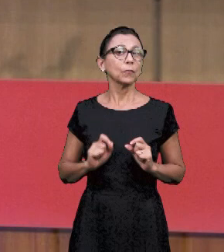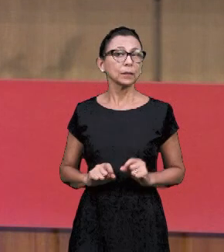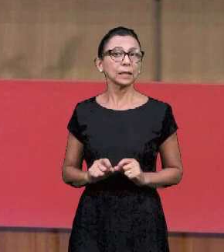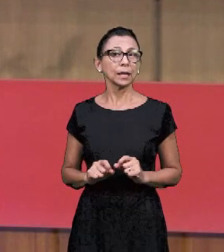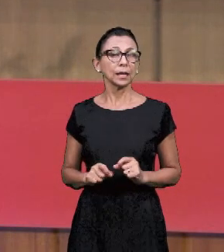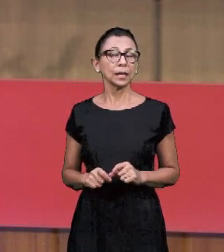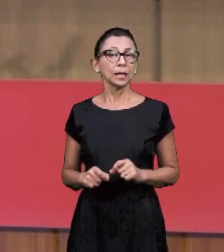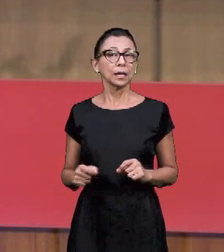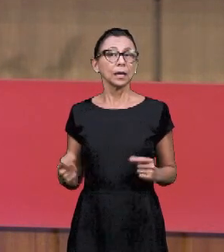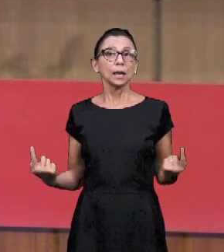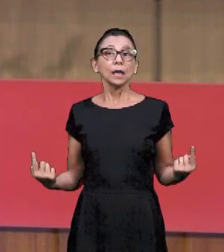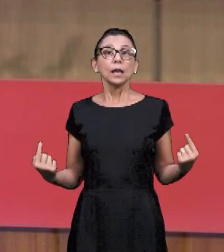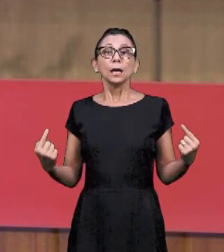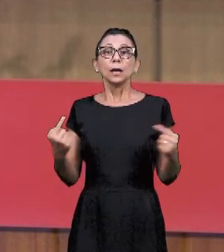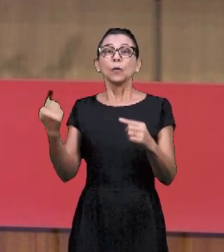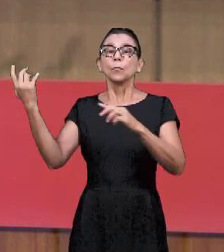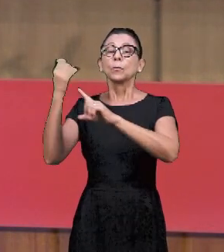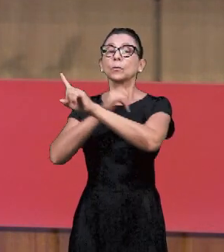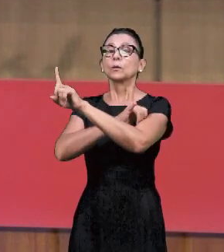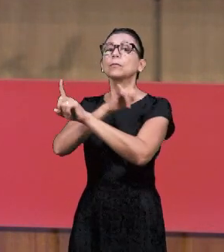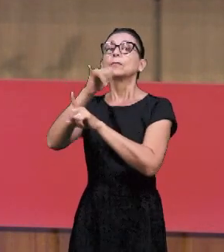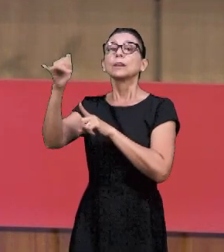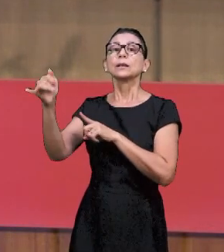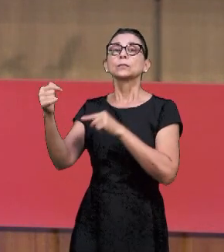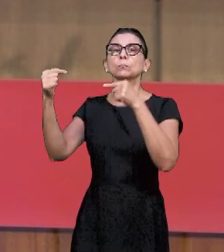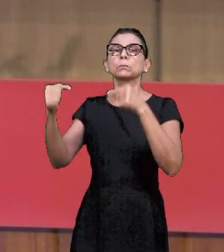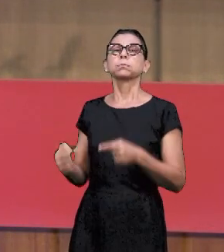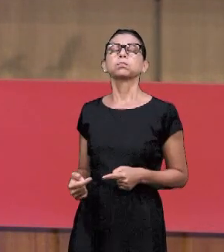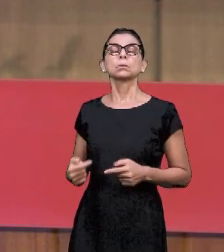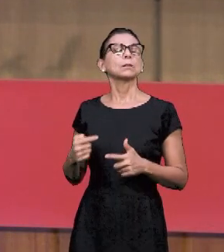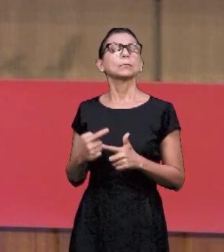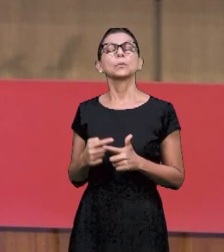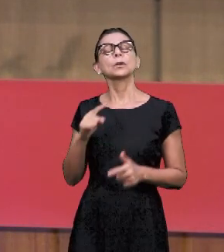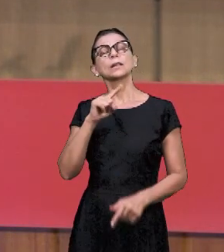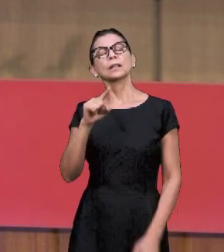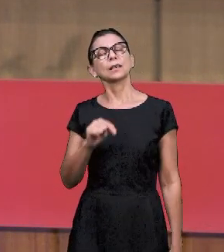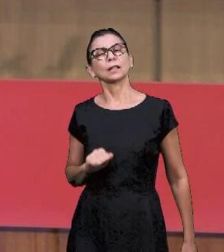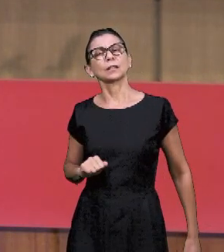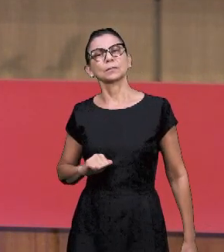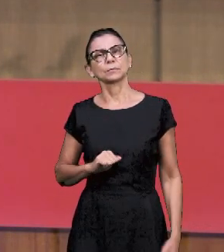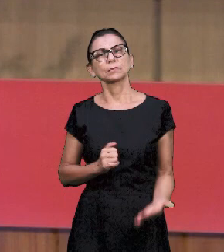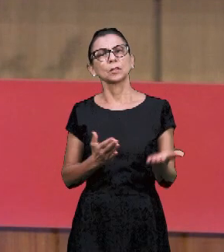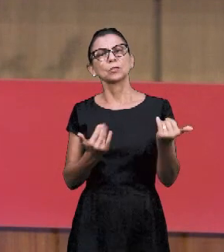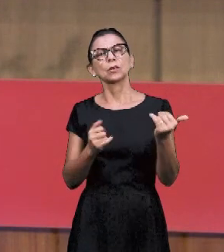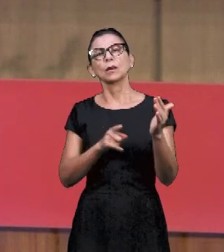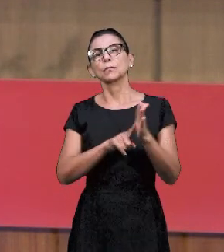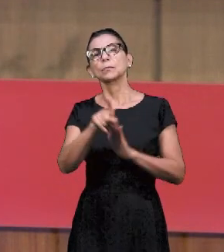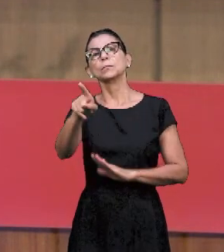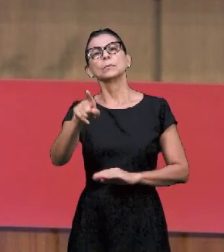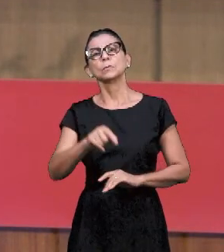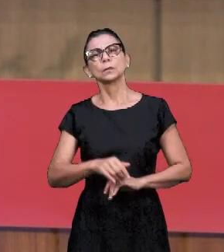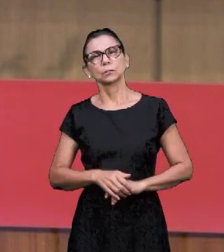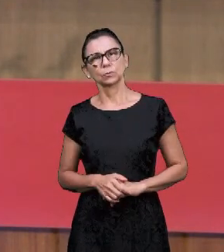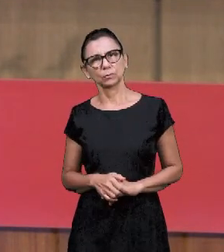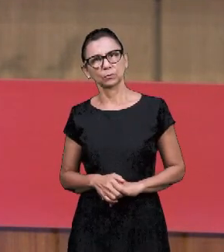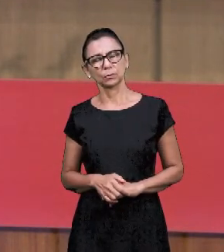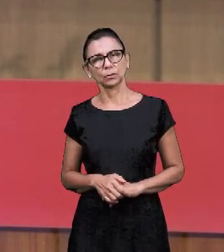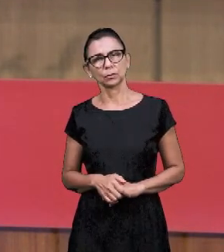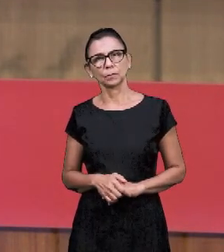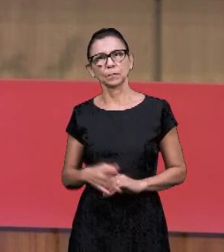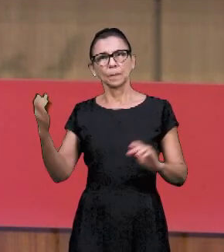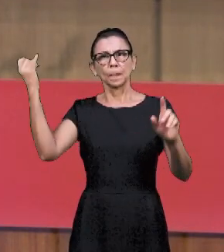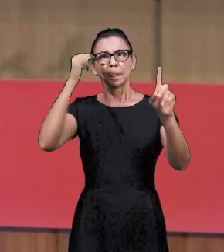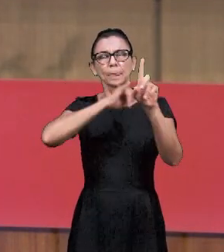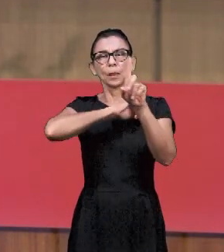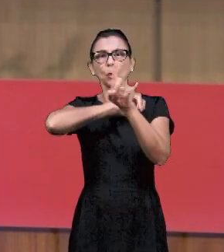этот час, она в этом против пророческого. Почему против пророческого? Молодежь,